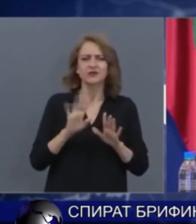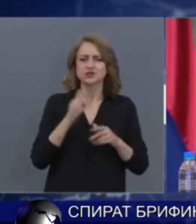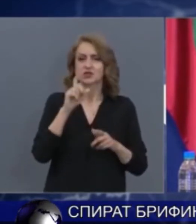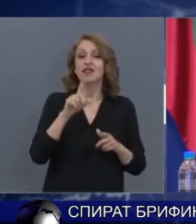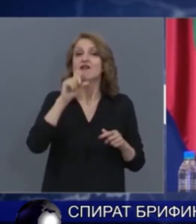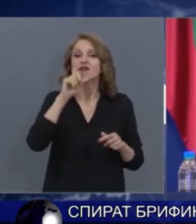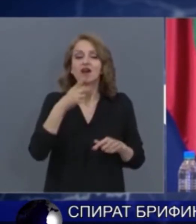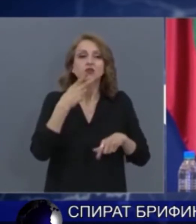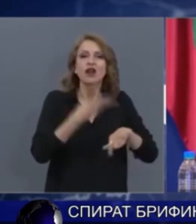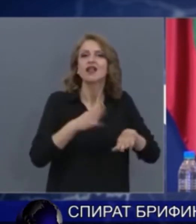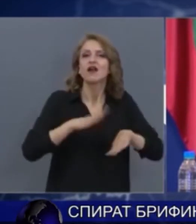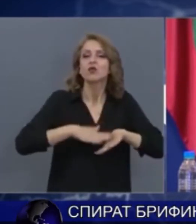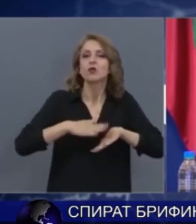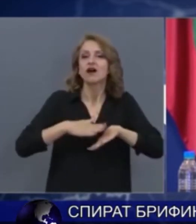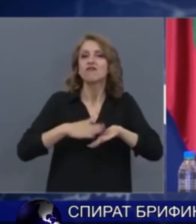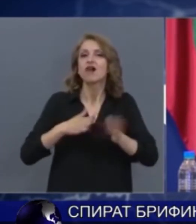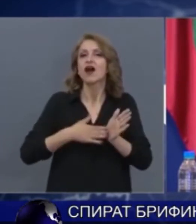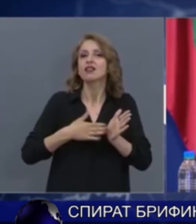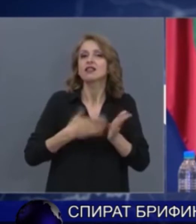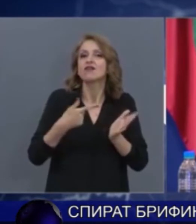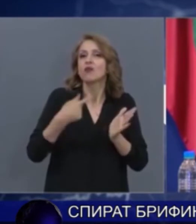когато говорят, е безспорно.